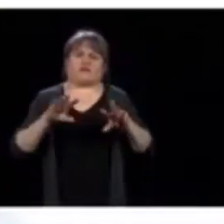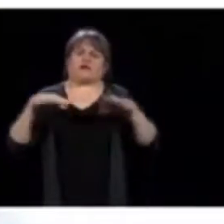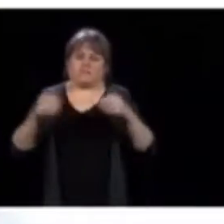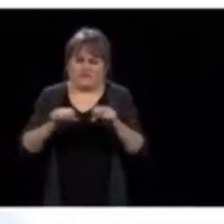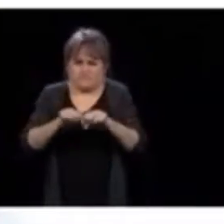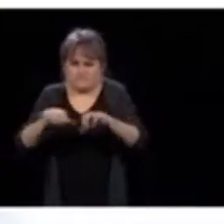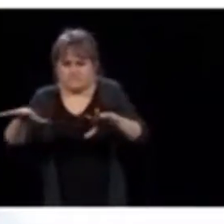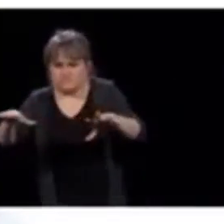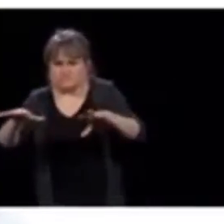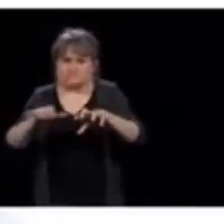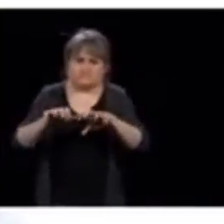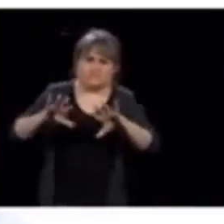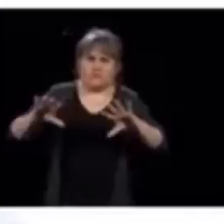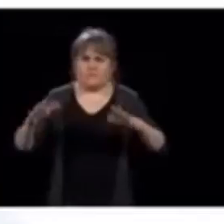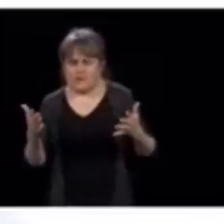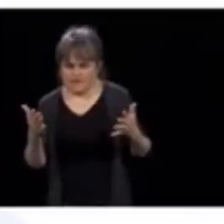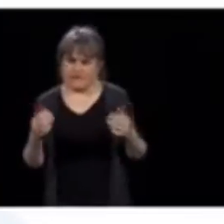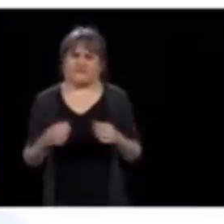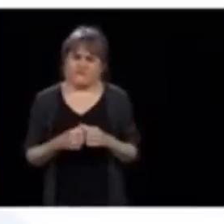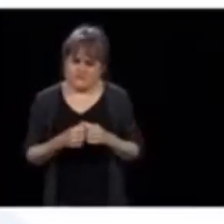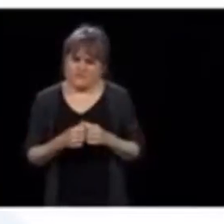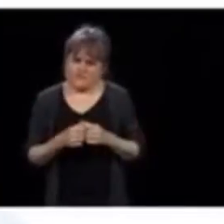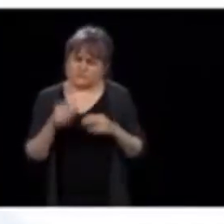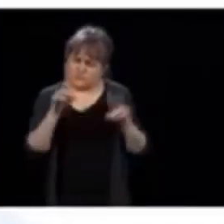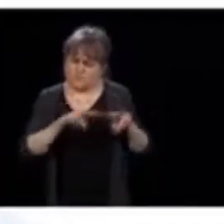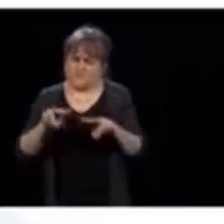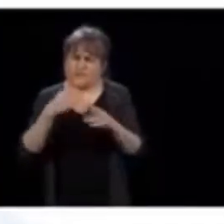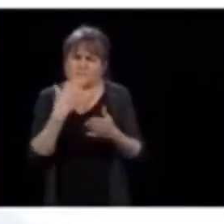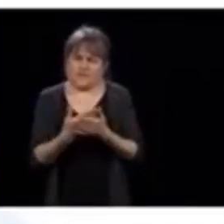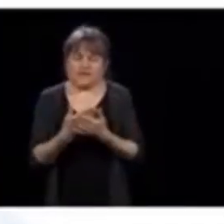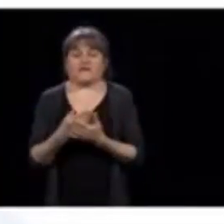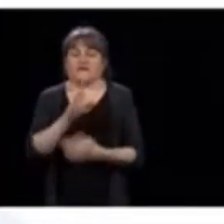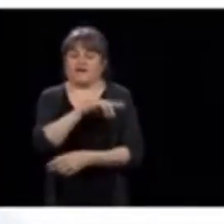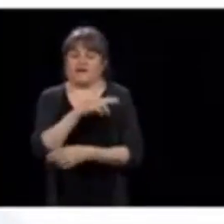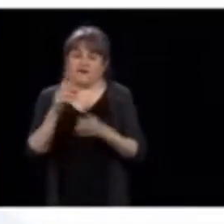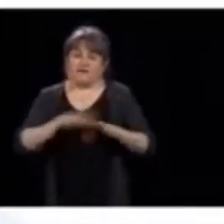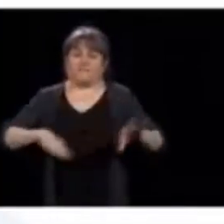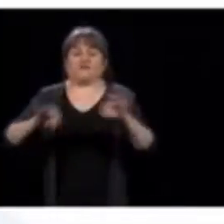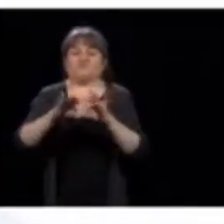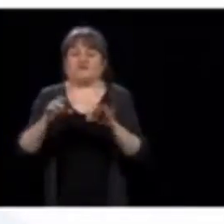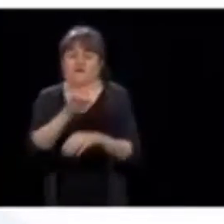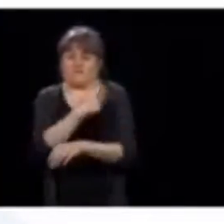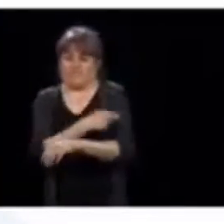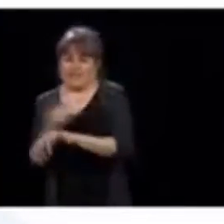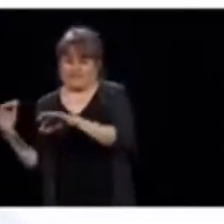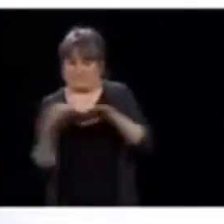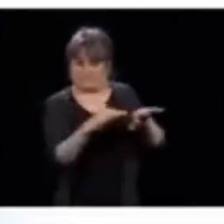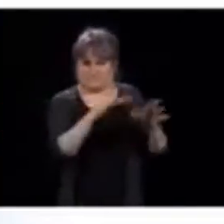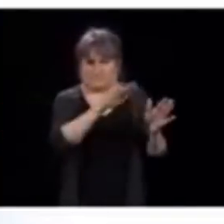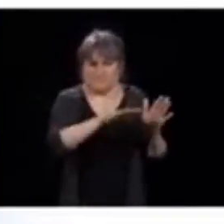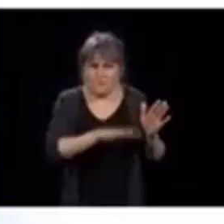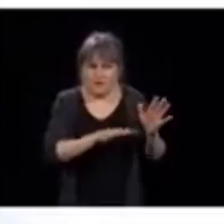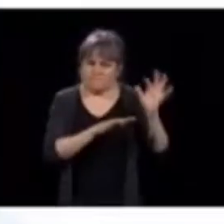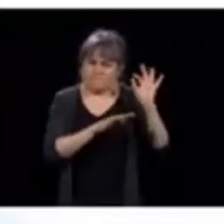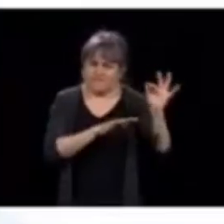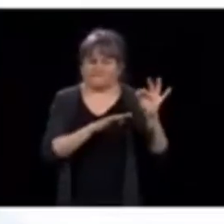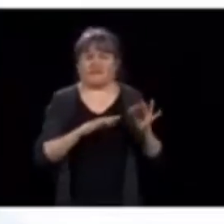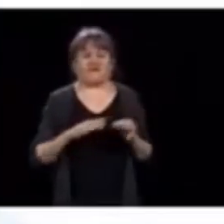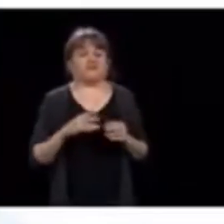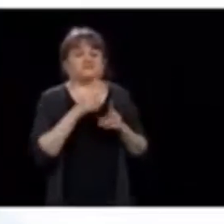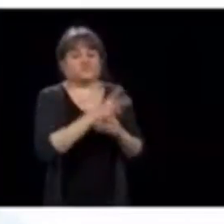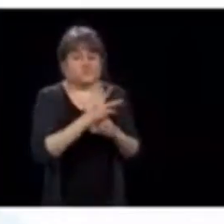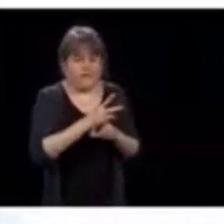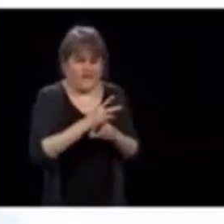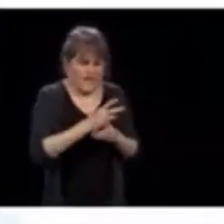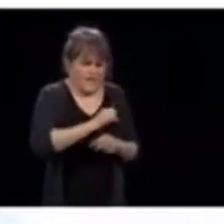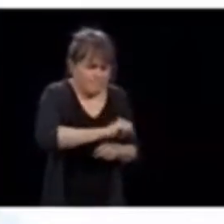ce qui veut dire diminution des cas, surtout diminution des hospitalisations, puis des besoins en soins intensifs, on pourra, à